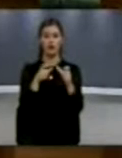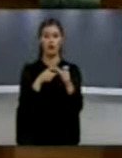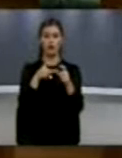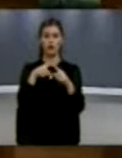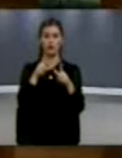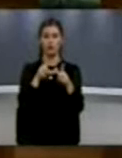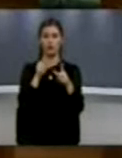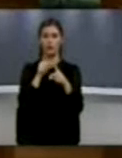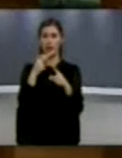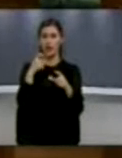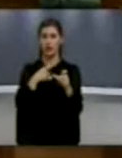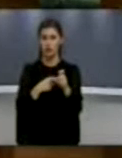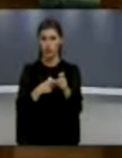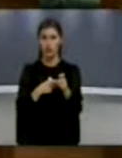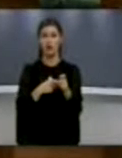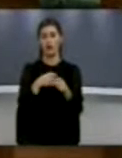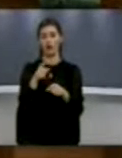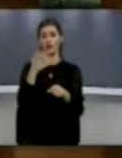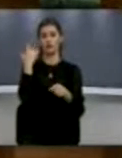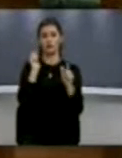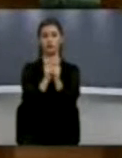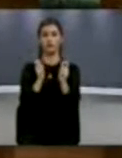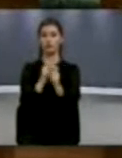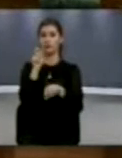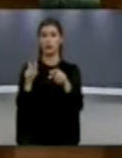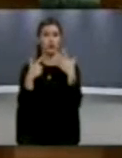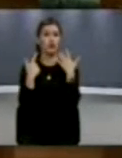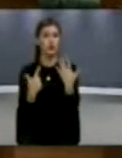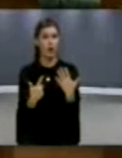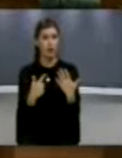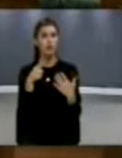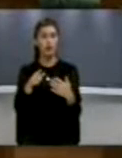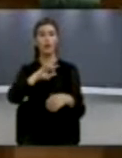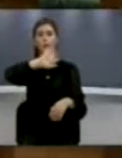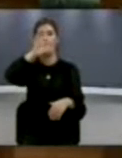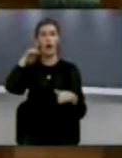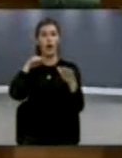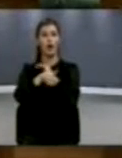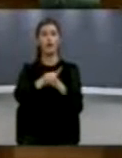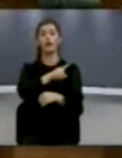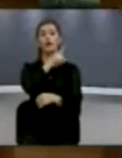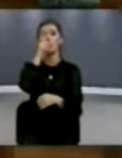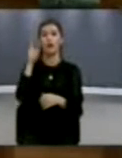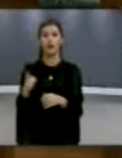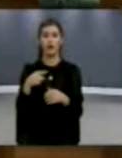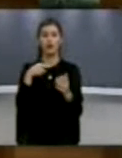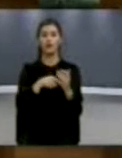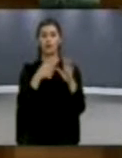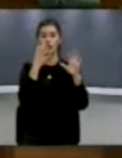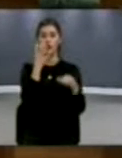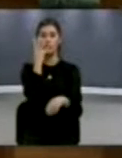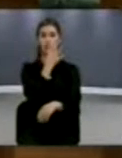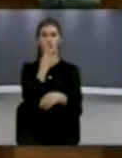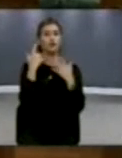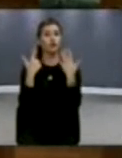shtat burra në ljajën njëlaj. Zhuka me bashkëluftarët e vetë dolin malë, e jetojnë malë dheri në shkurt vitit 1927, kur